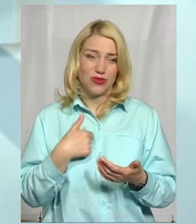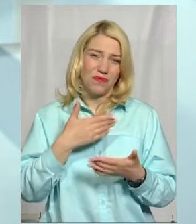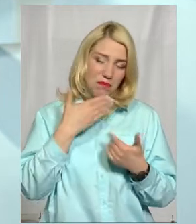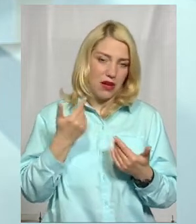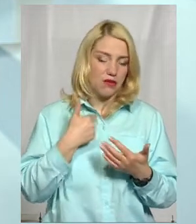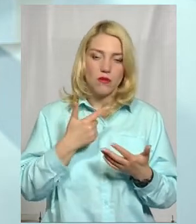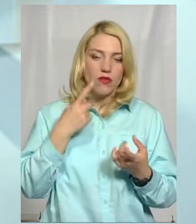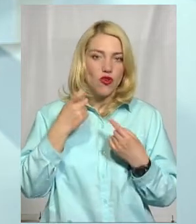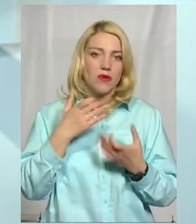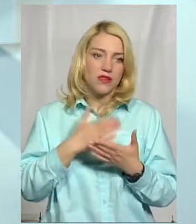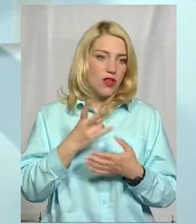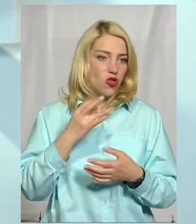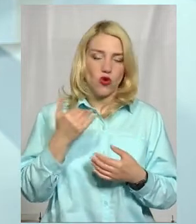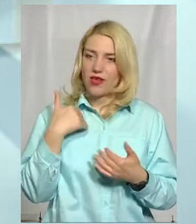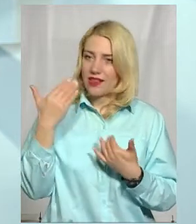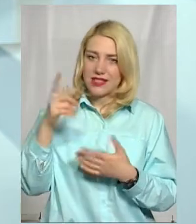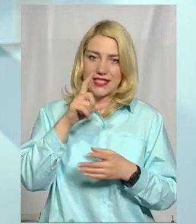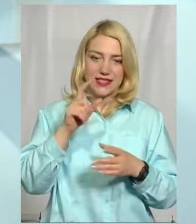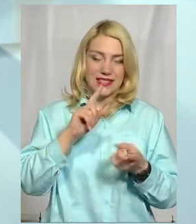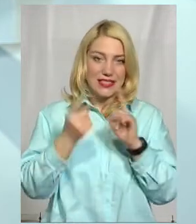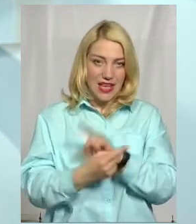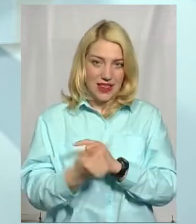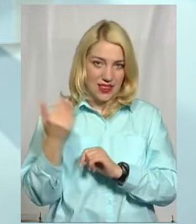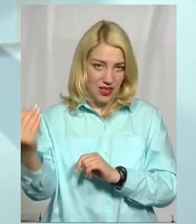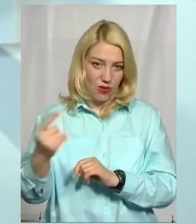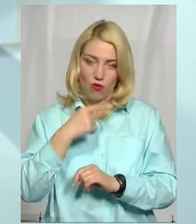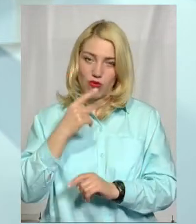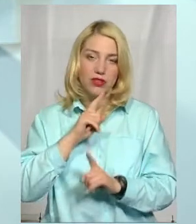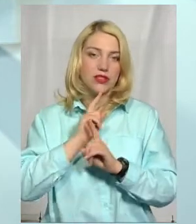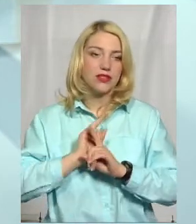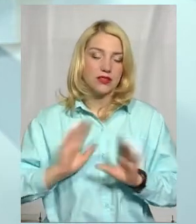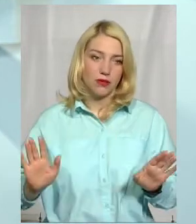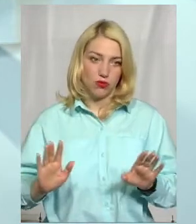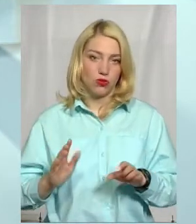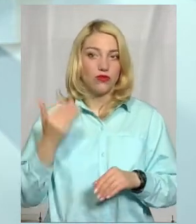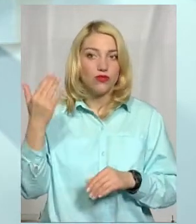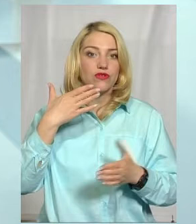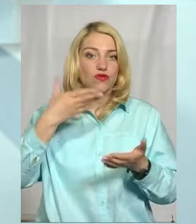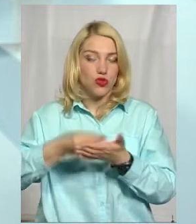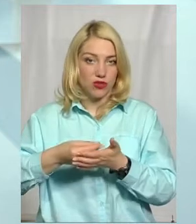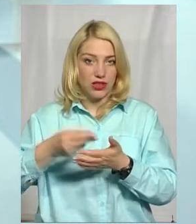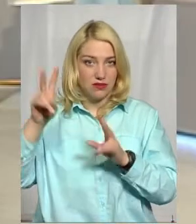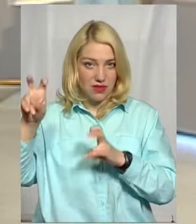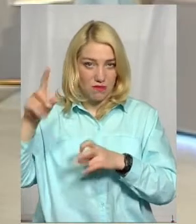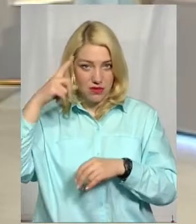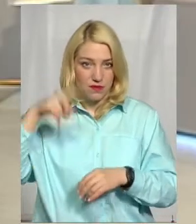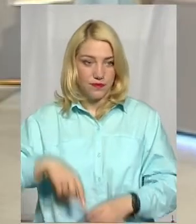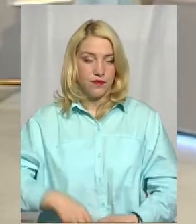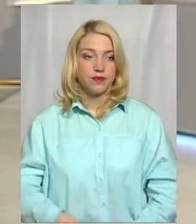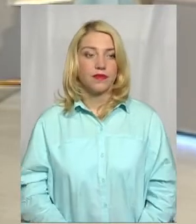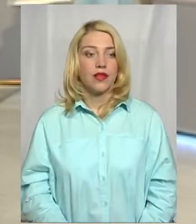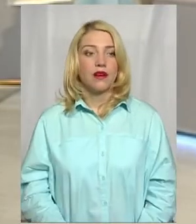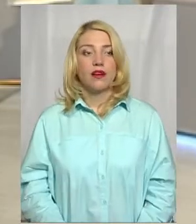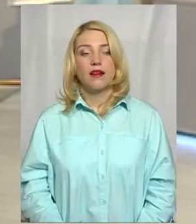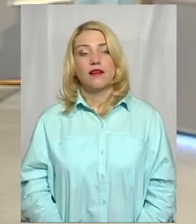маю деяку інформацію, але все ж я за них не буду говорити, тому що вони більше оперативно володіють своїми. Звичайно. Тож,